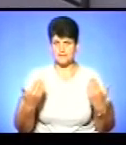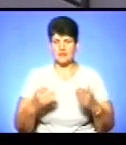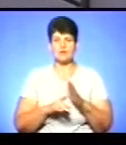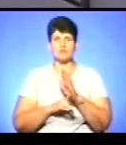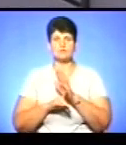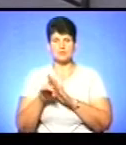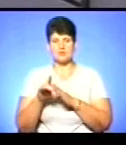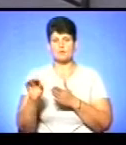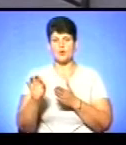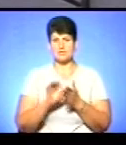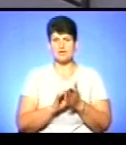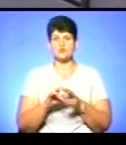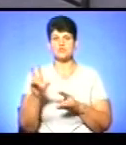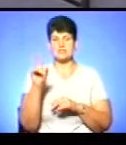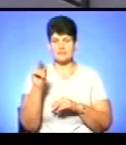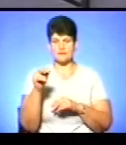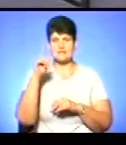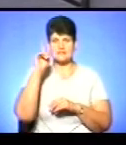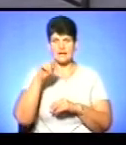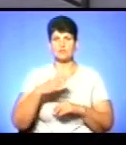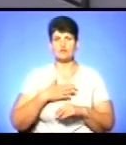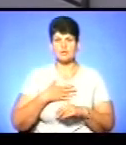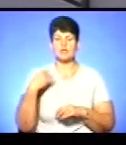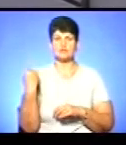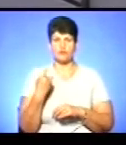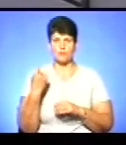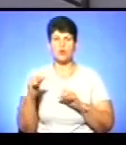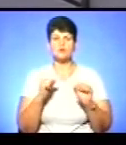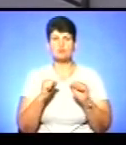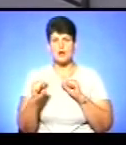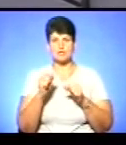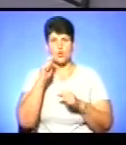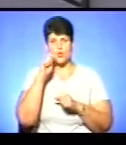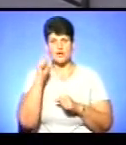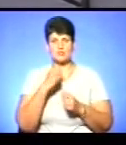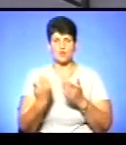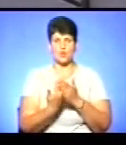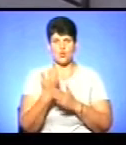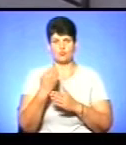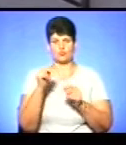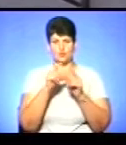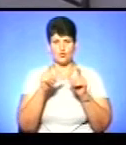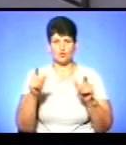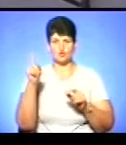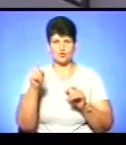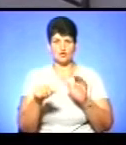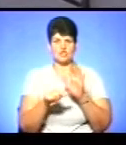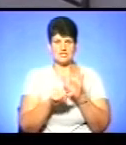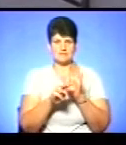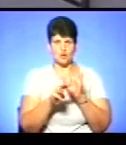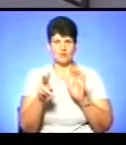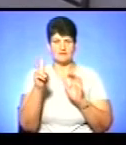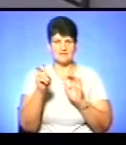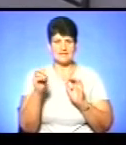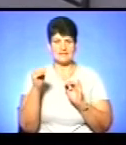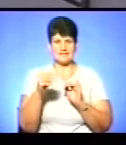Розпочинаємо одразу із цифр. Знаємо, що в нашій області в розпорядженні на нову українську школу 106 мільйонів 200 тисяч гривень.